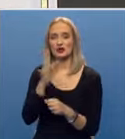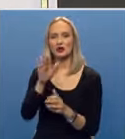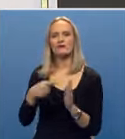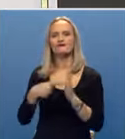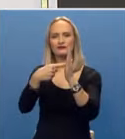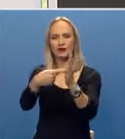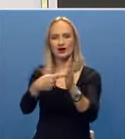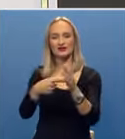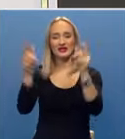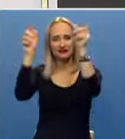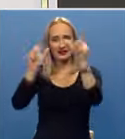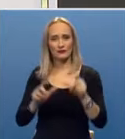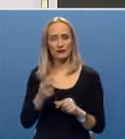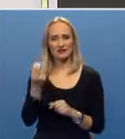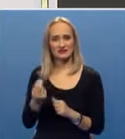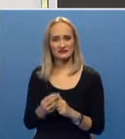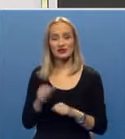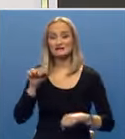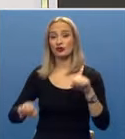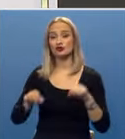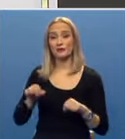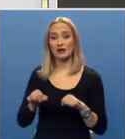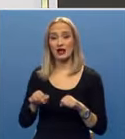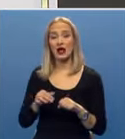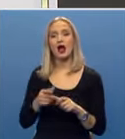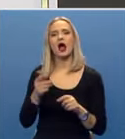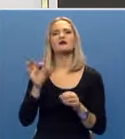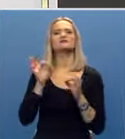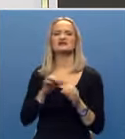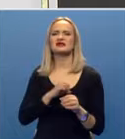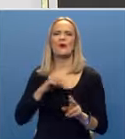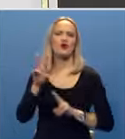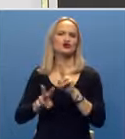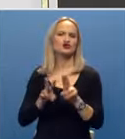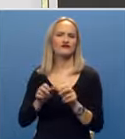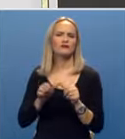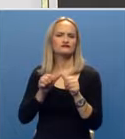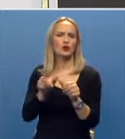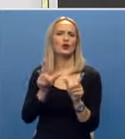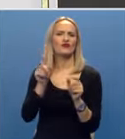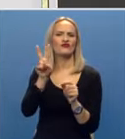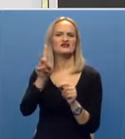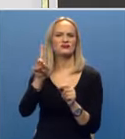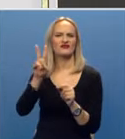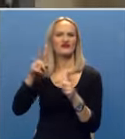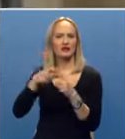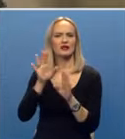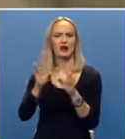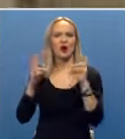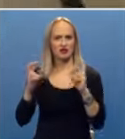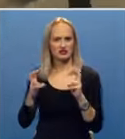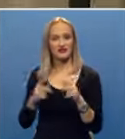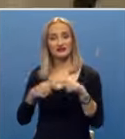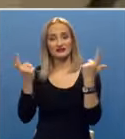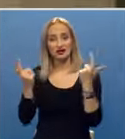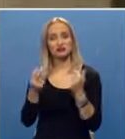pokazuje da je Republika Srpska sposobna, autarkična i samodrživa i u 21. vijeku i tako će ostati. Za